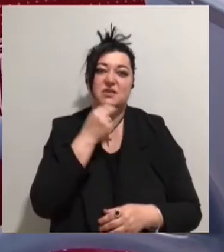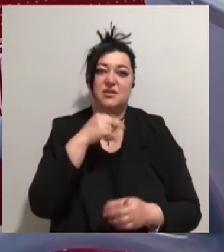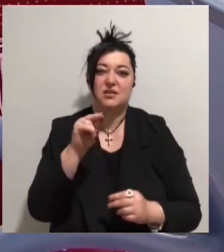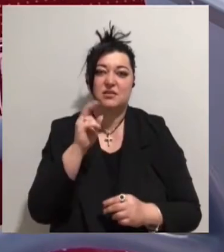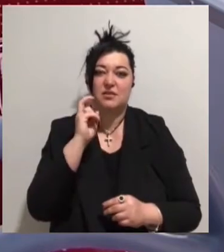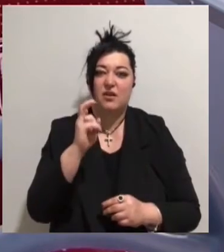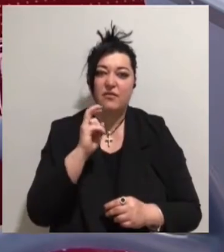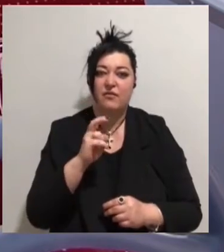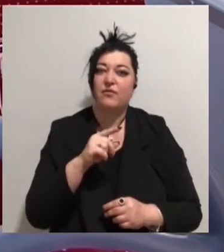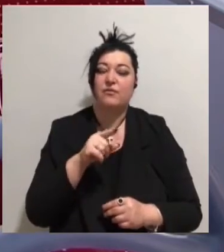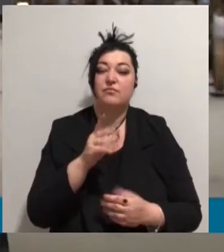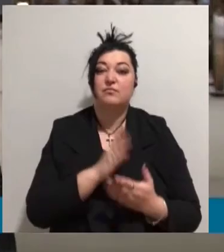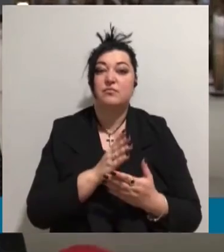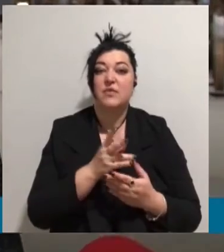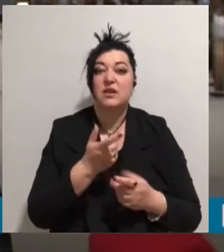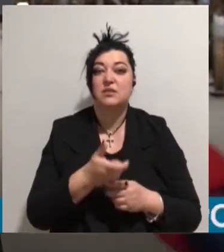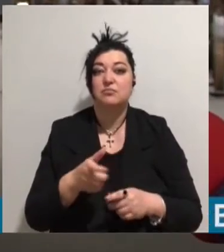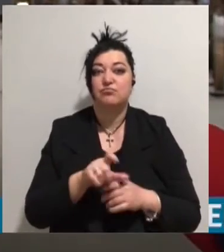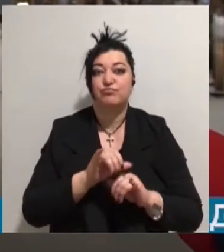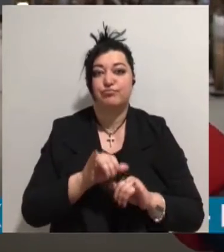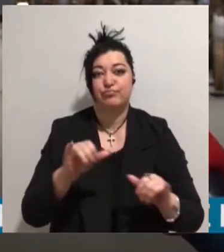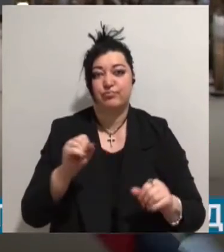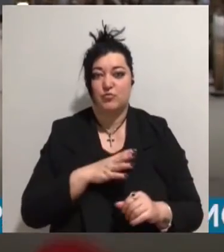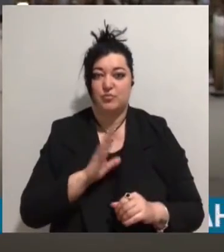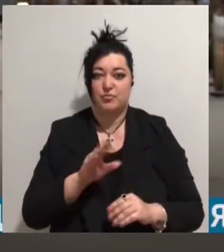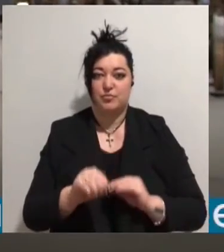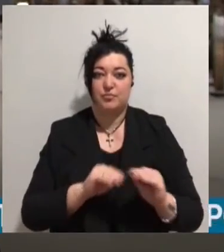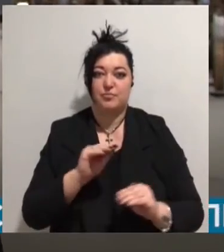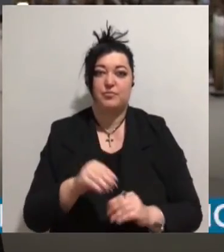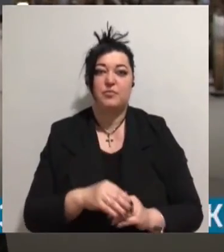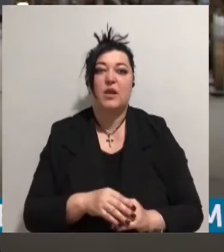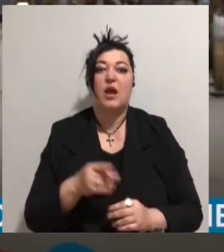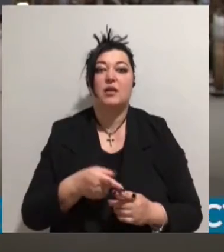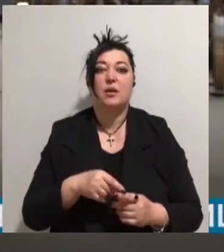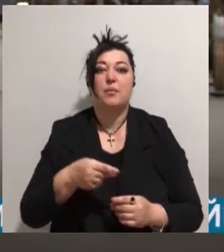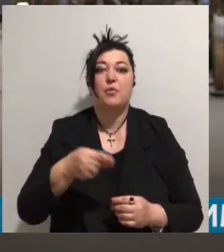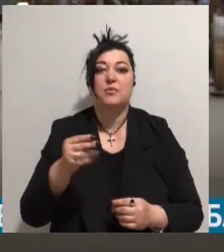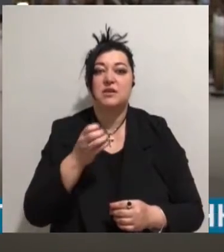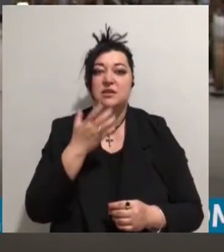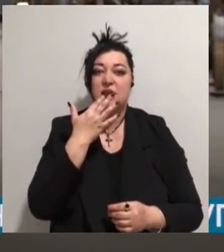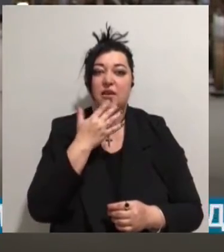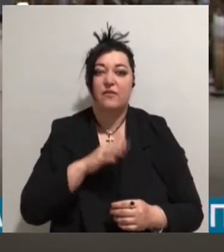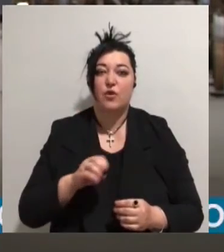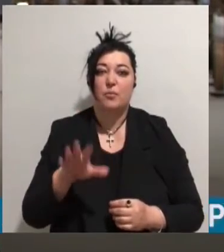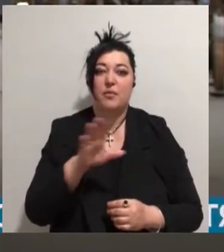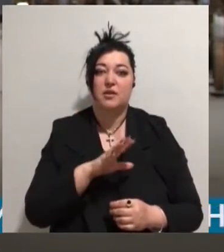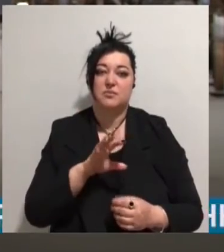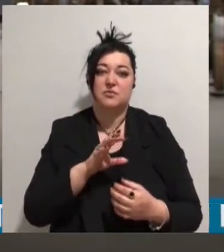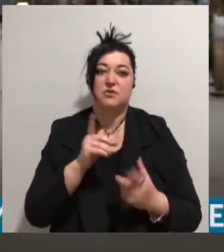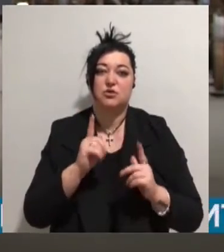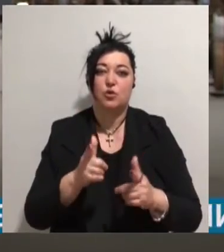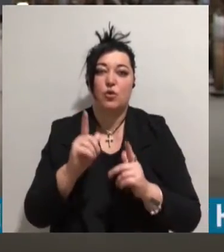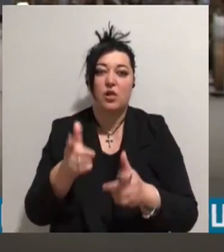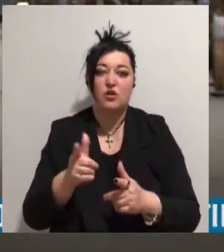часом їх кількість може збільшитися. Шаг в період – це підписане з Європейським інституційним банком зглашення про привлечення